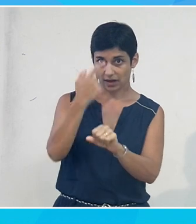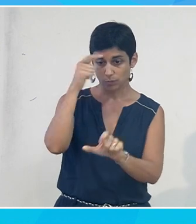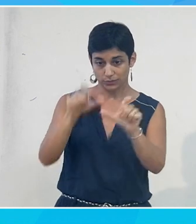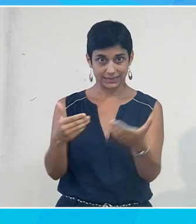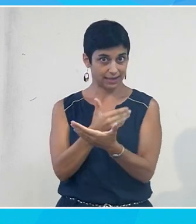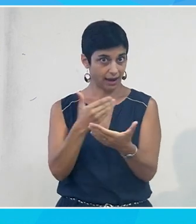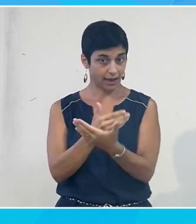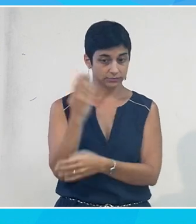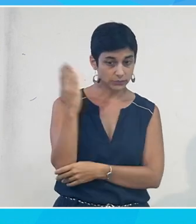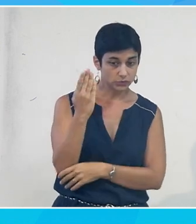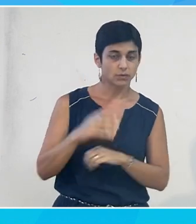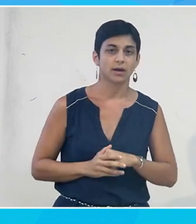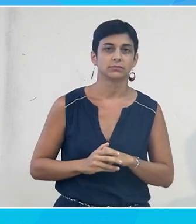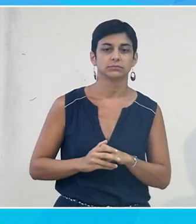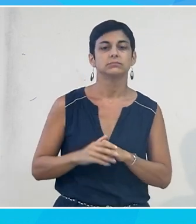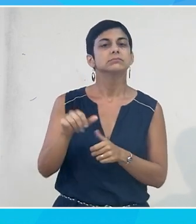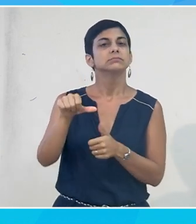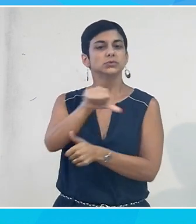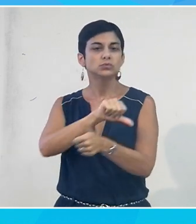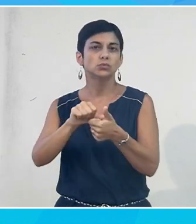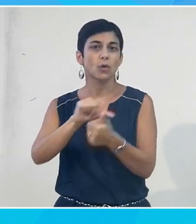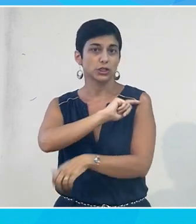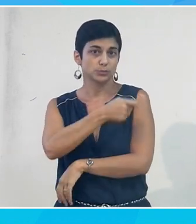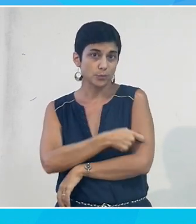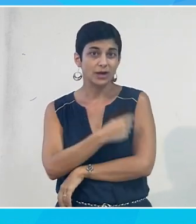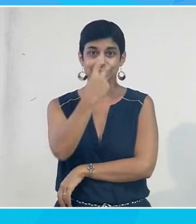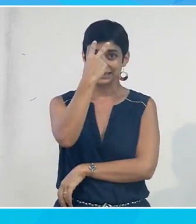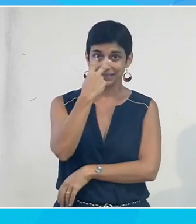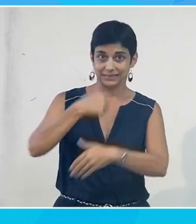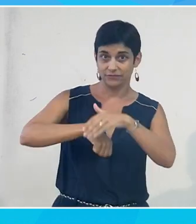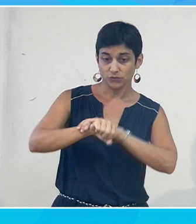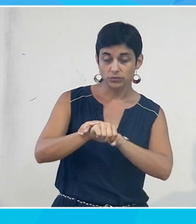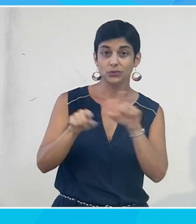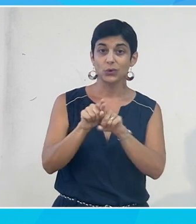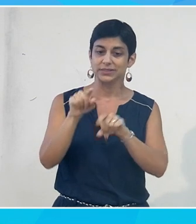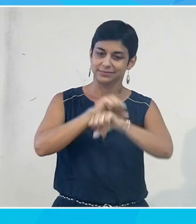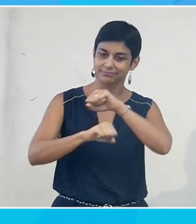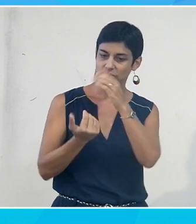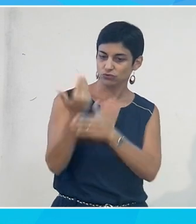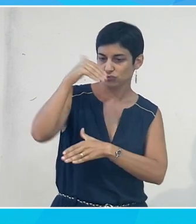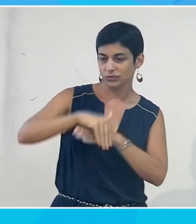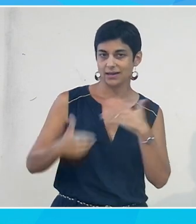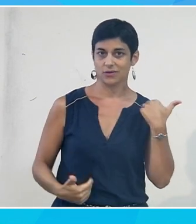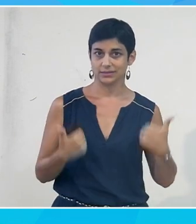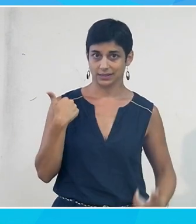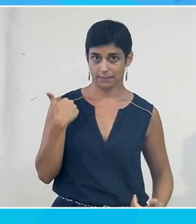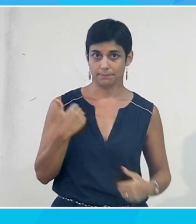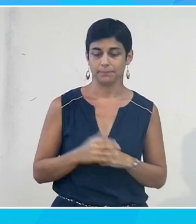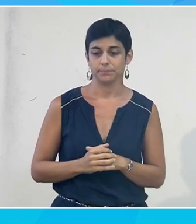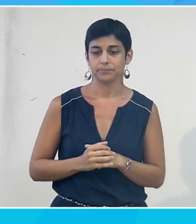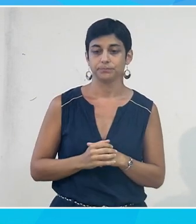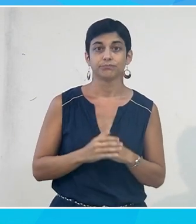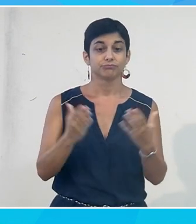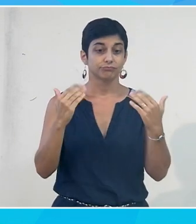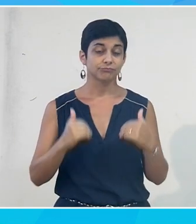des tournois sportifs, à commencer par le C6 foot, une journée handicap également, des ateliers